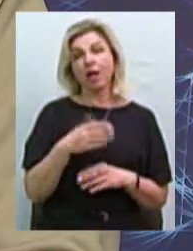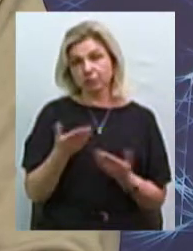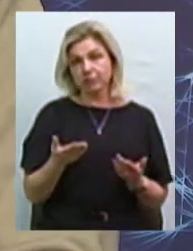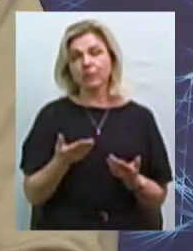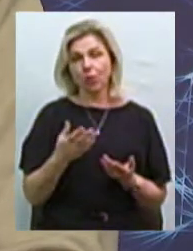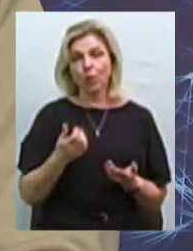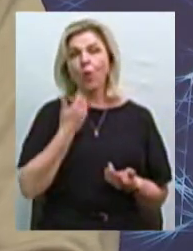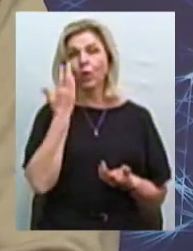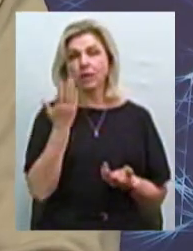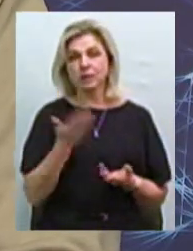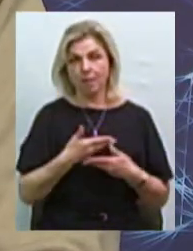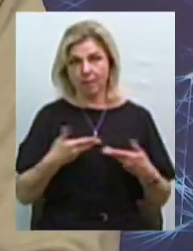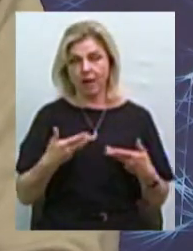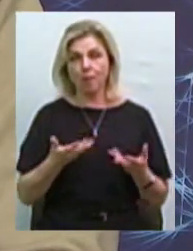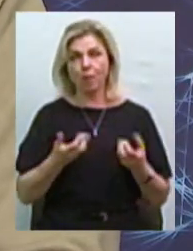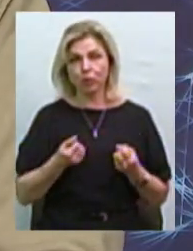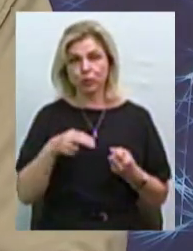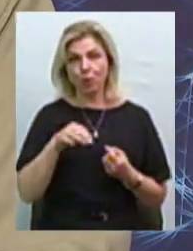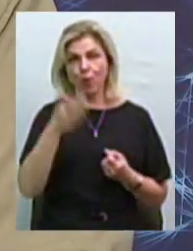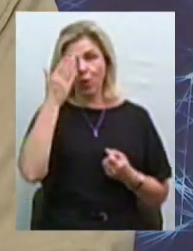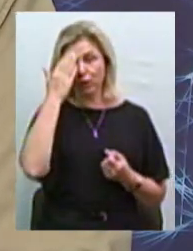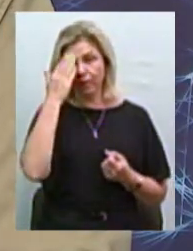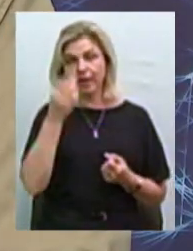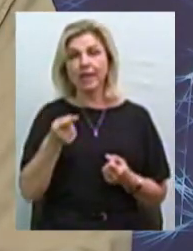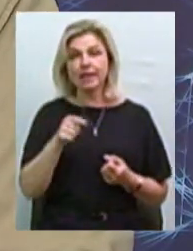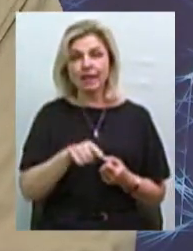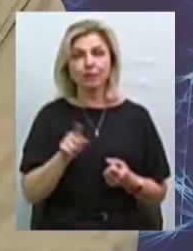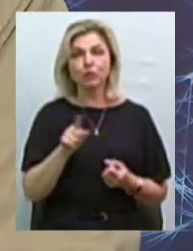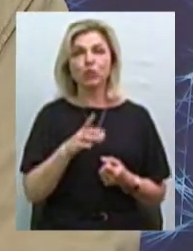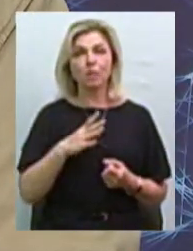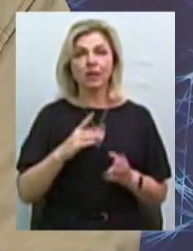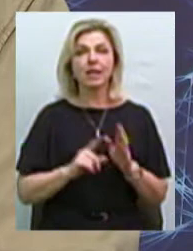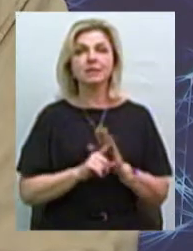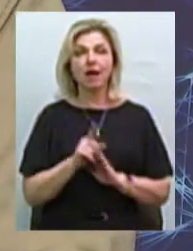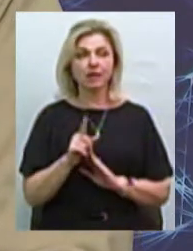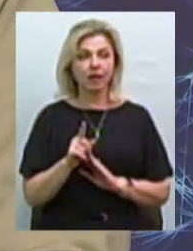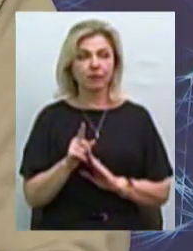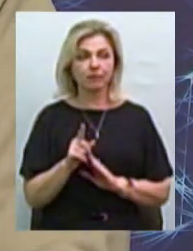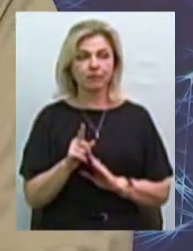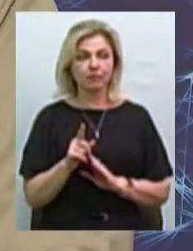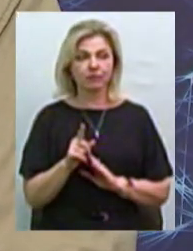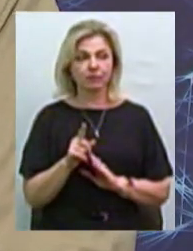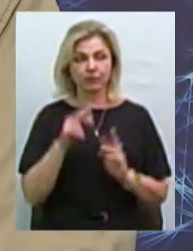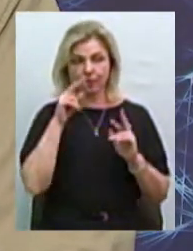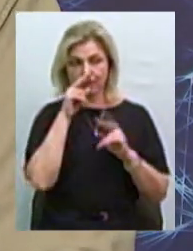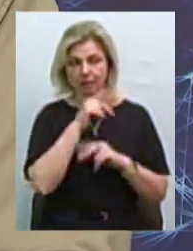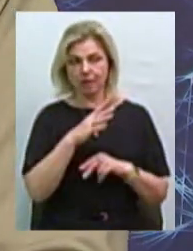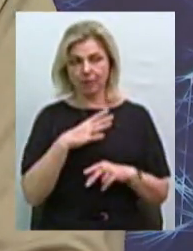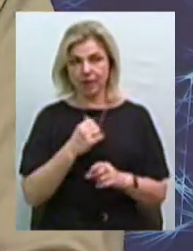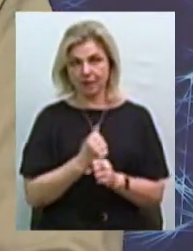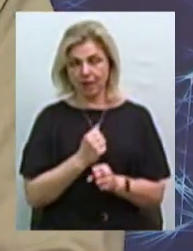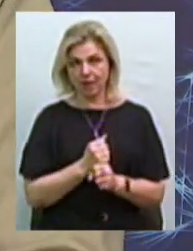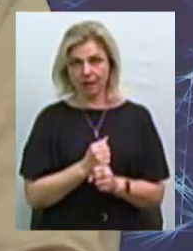отримаємо по голові тим, що було закладено, неправильно було закладено,